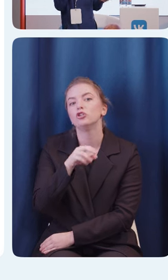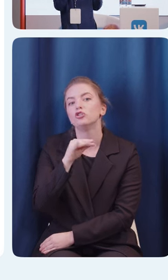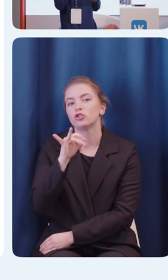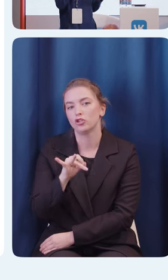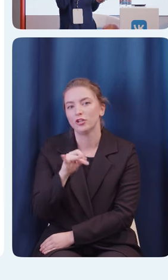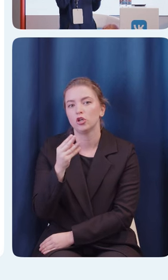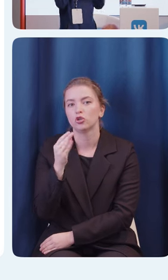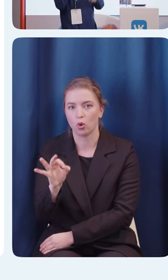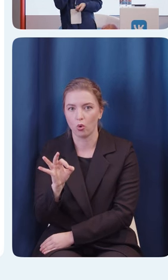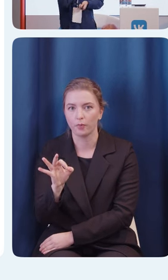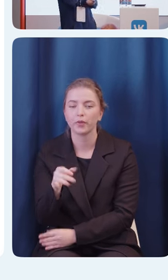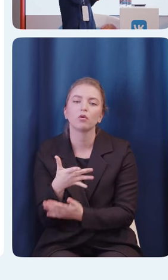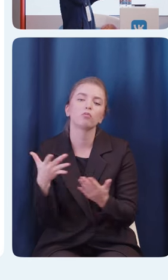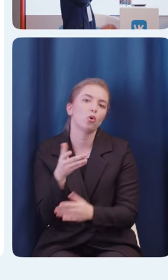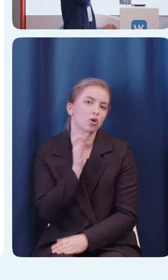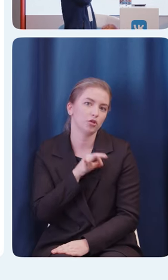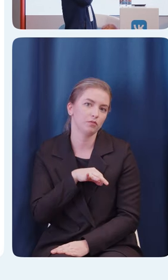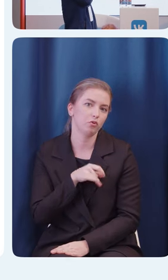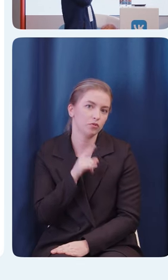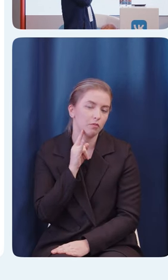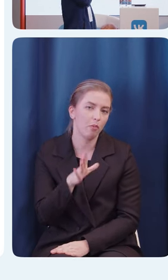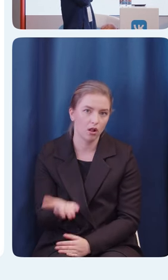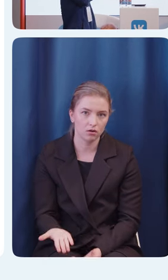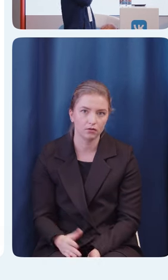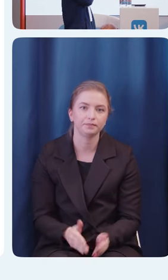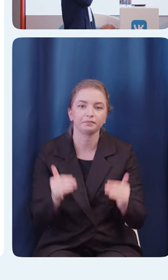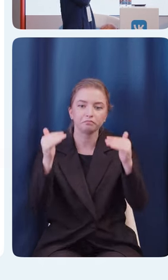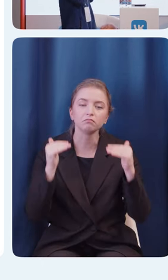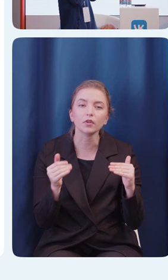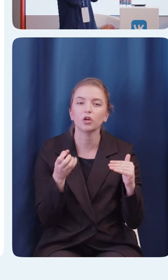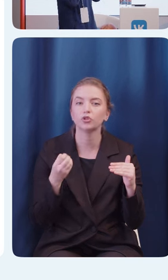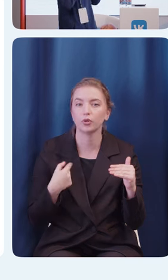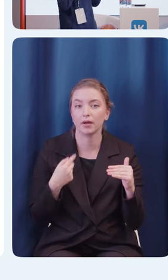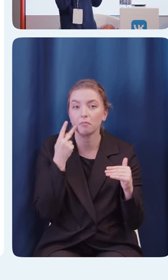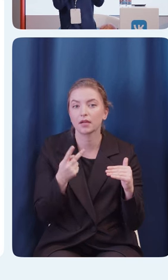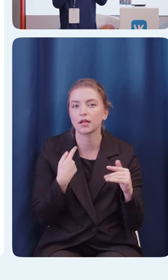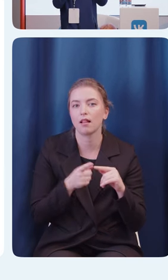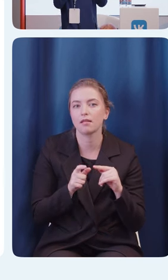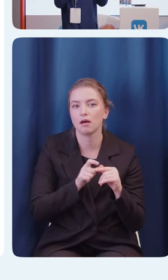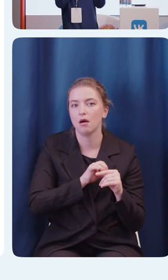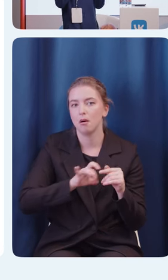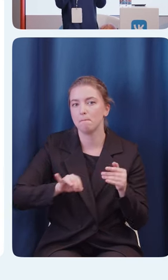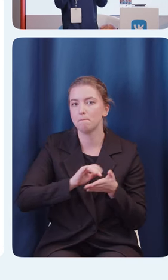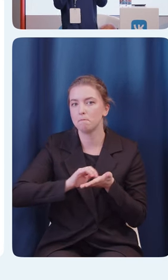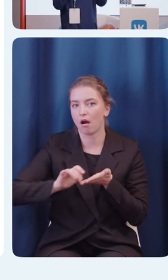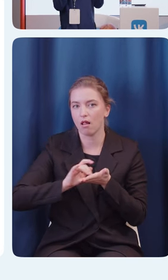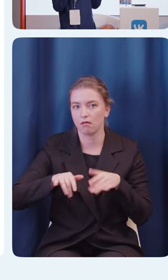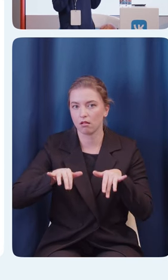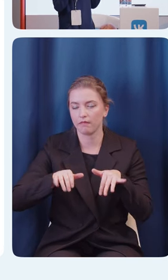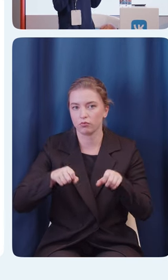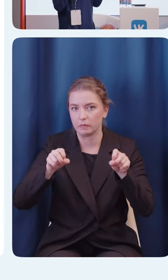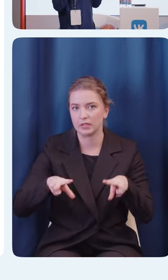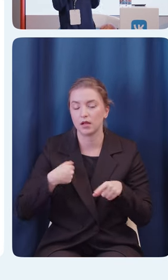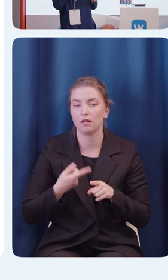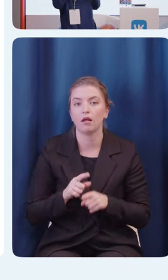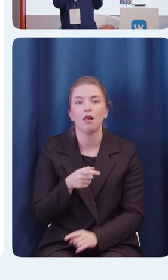используемый. Второй пункт, который я здесь выделил, это клавиатура Брайля. Потому что в январе